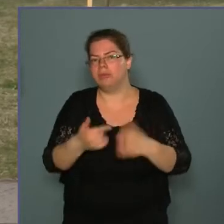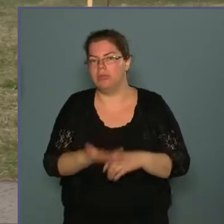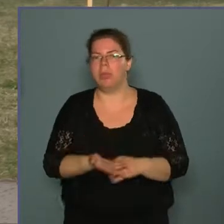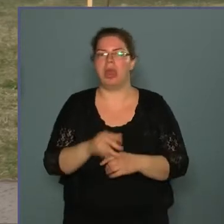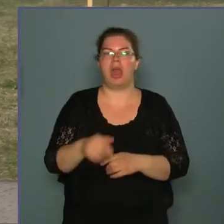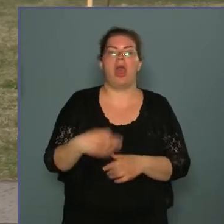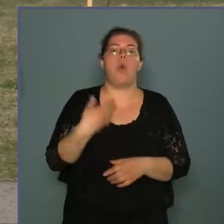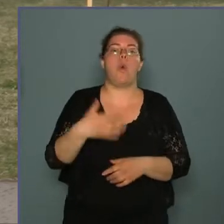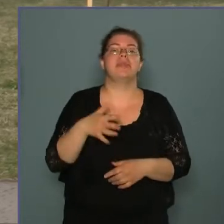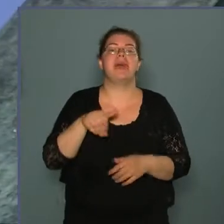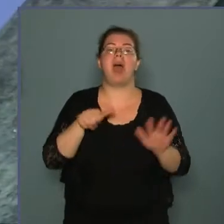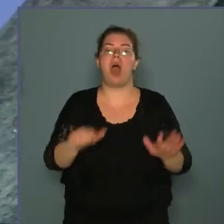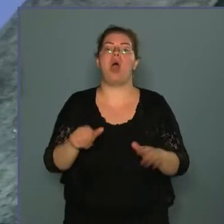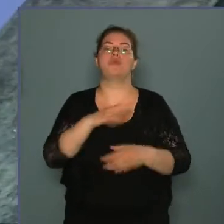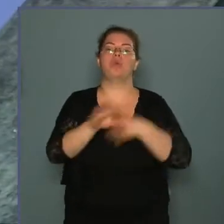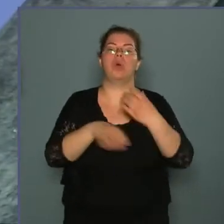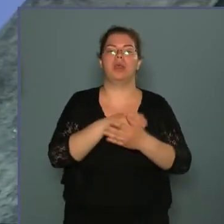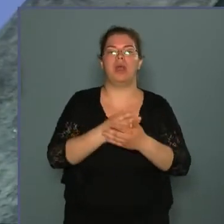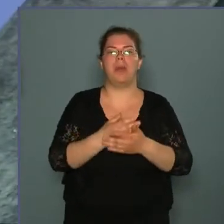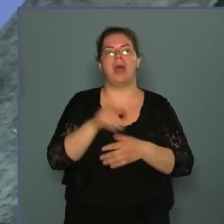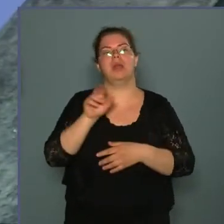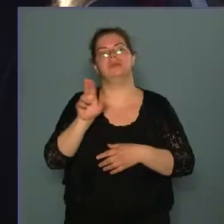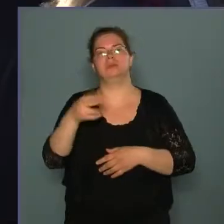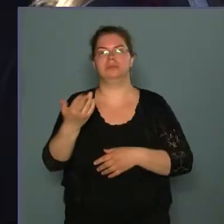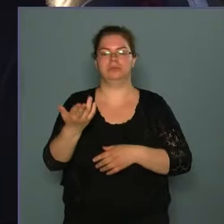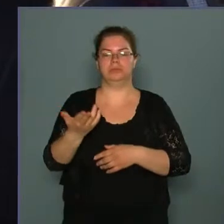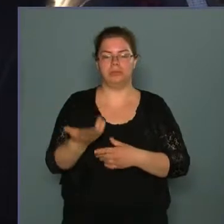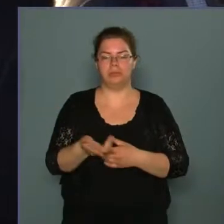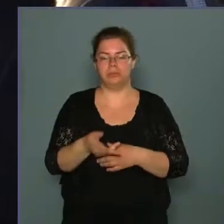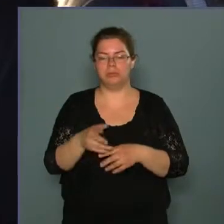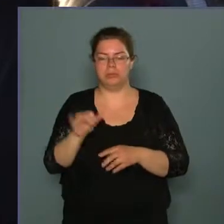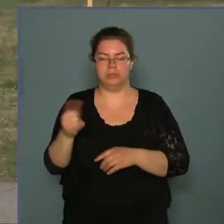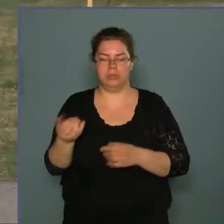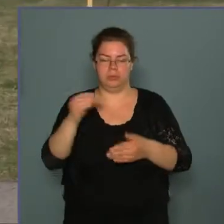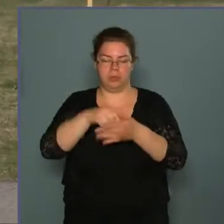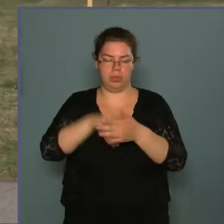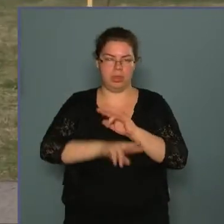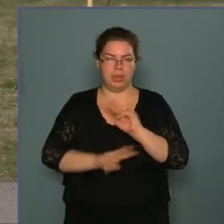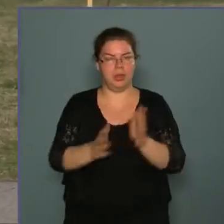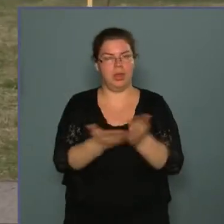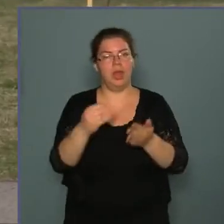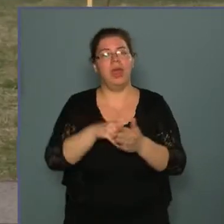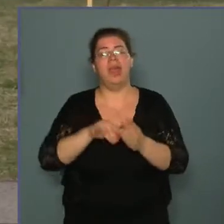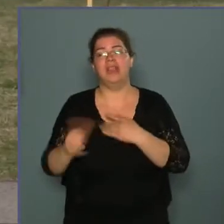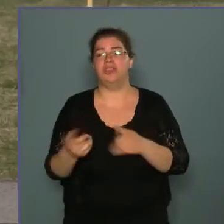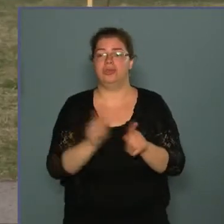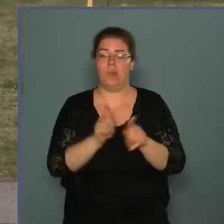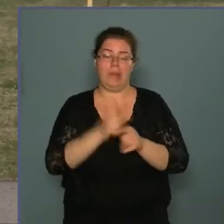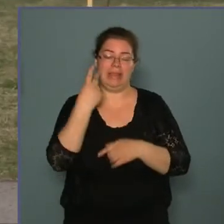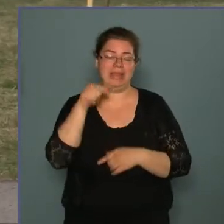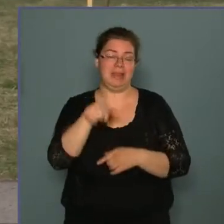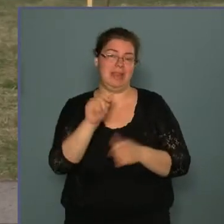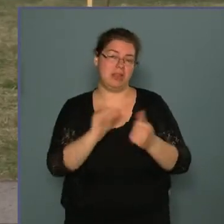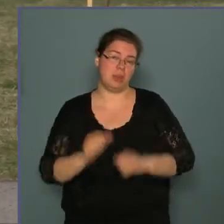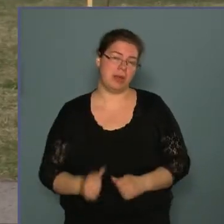-nak a forradalmároknak emléket állító kiváló alkotásról. Úgy tűnik, hogy ezeknél a szobroknál is, mint